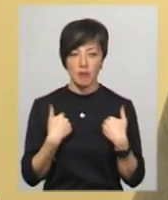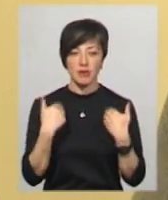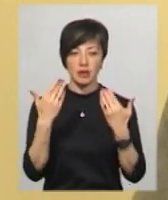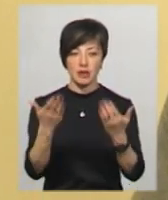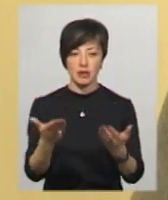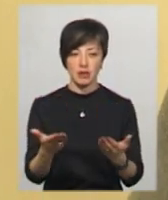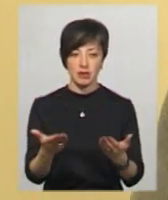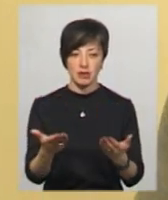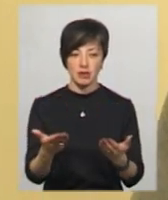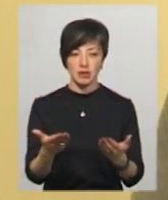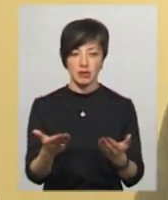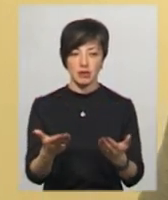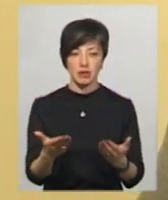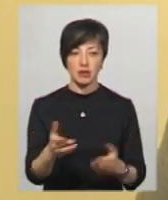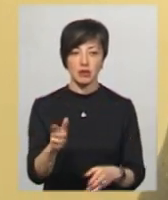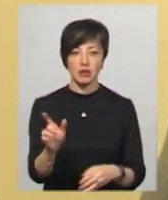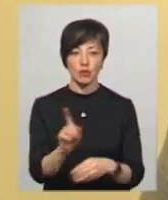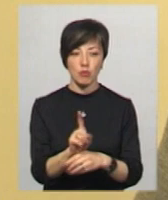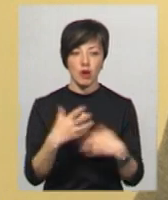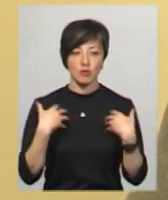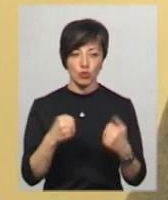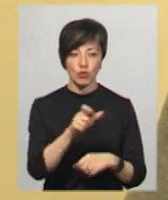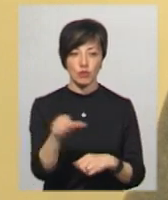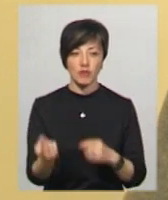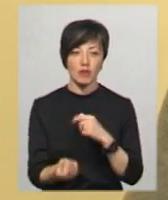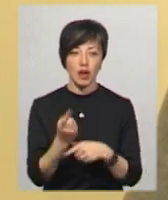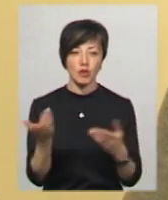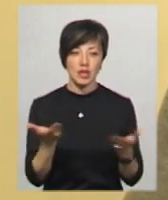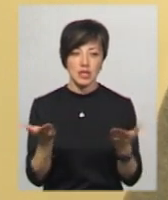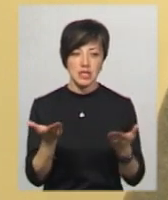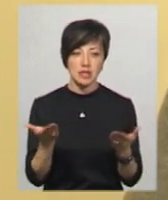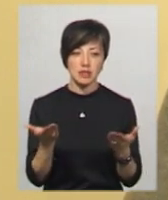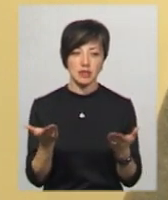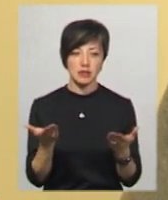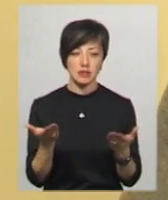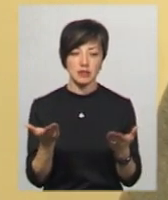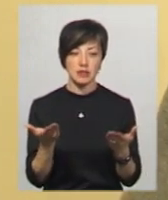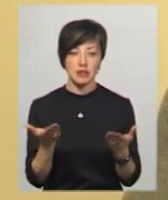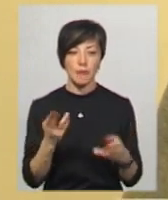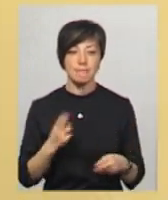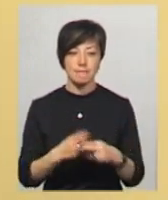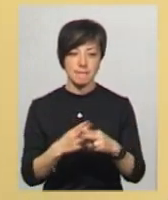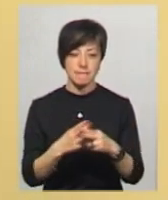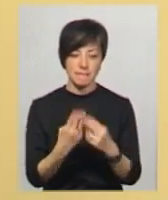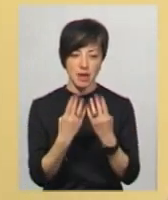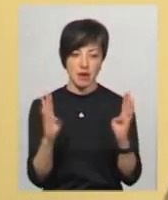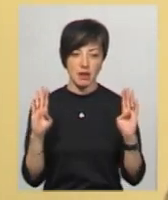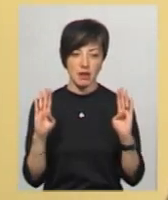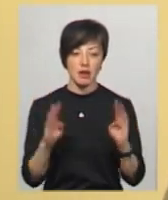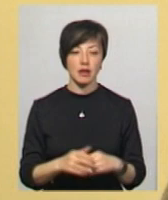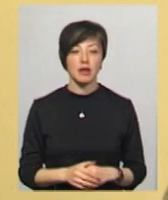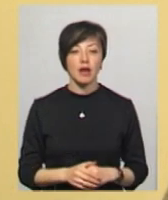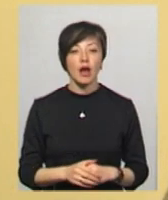і нормальними здоровими людьми виникає якийсь такий бар'єр. Доступність